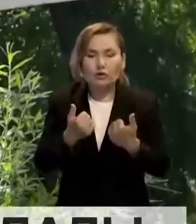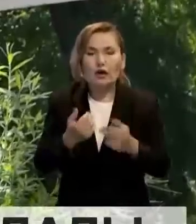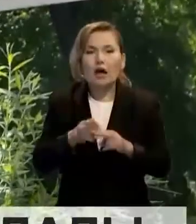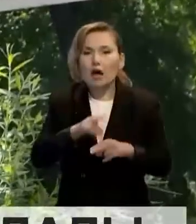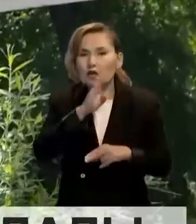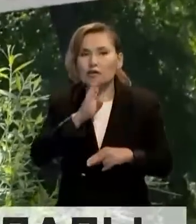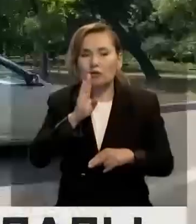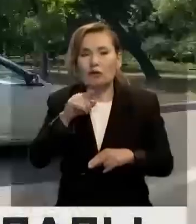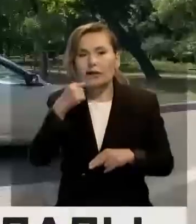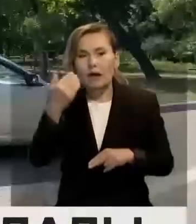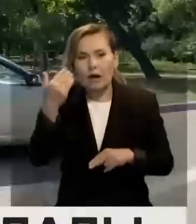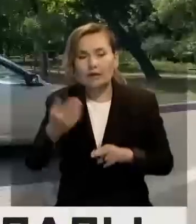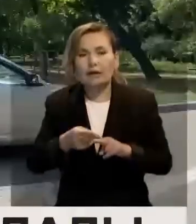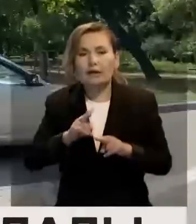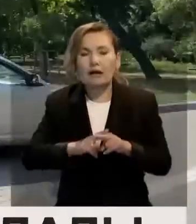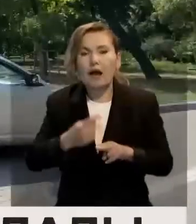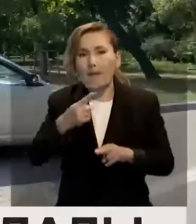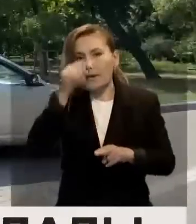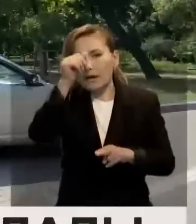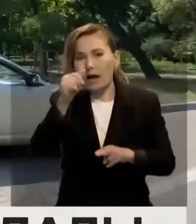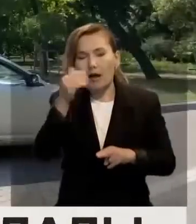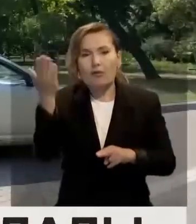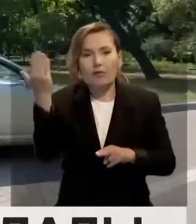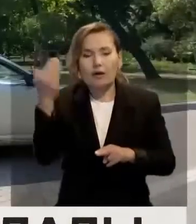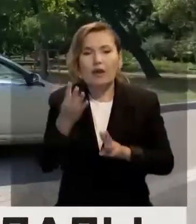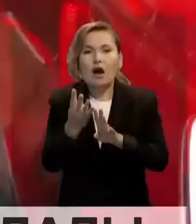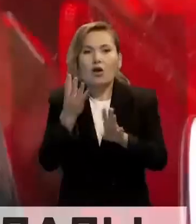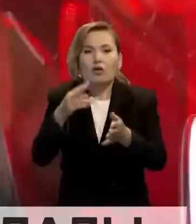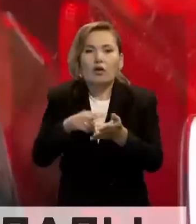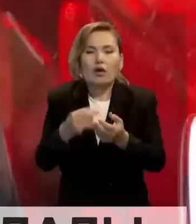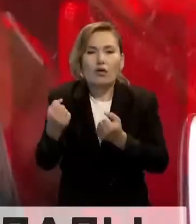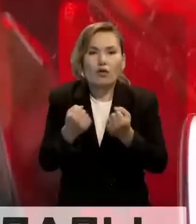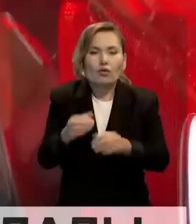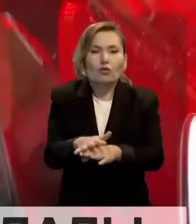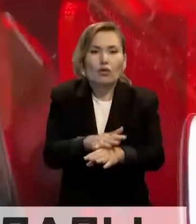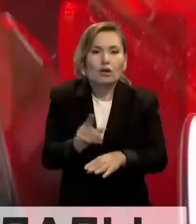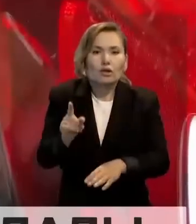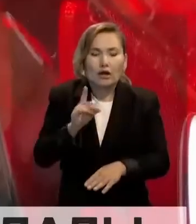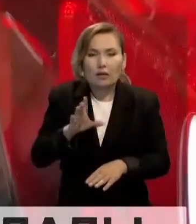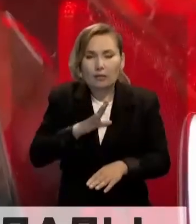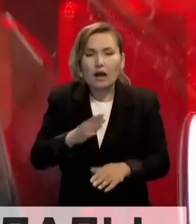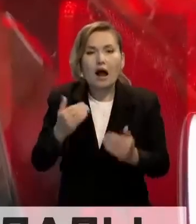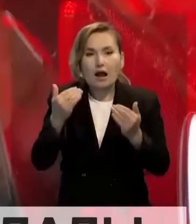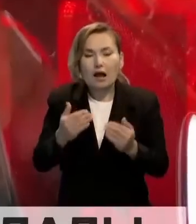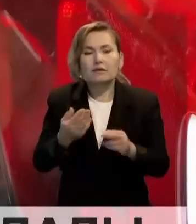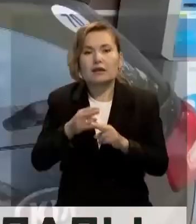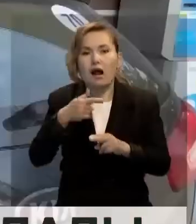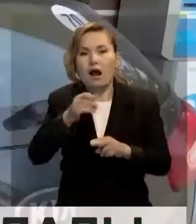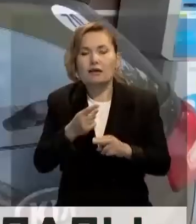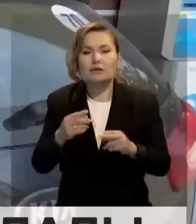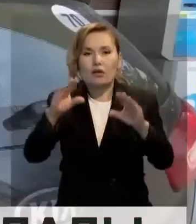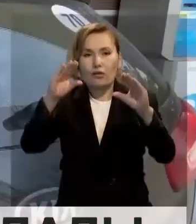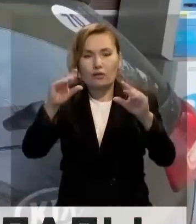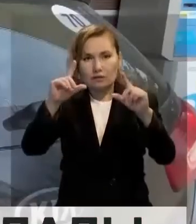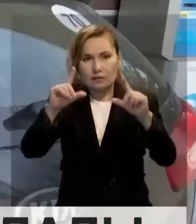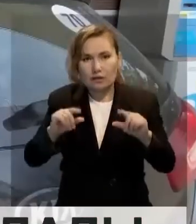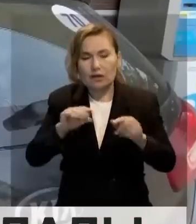орынды. Бір ай бұрын жанармай құйы бекеттерінде ұзынсонар кезек көвет. Қазір отын арығында мұндайдағдарыш жоқ. Украина сүйтілген ғаздың 80%